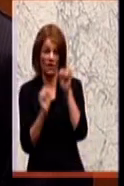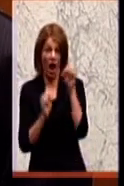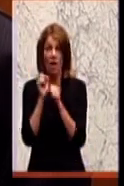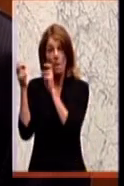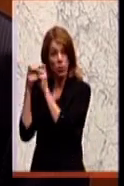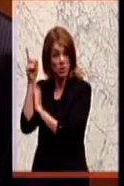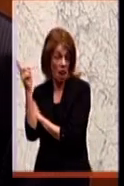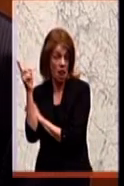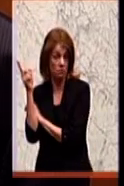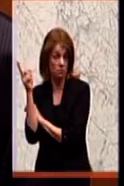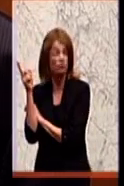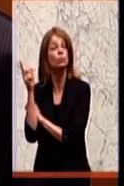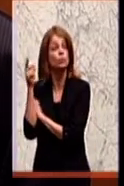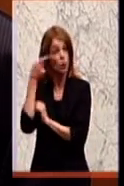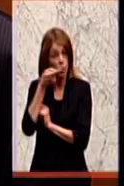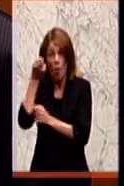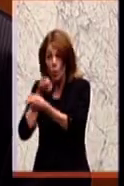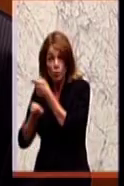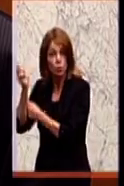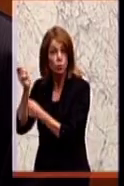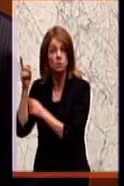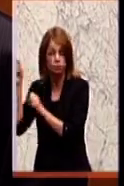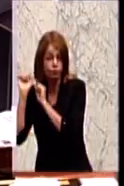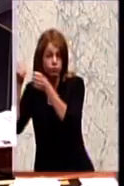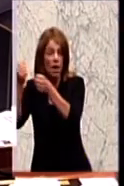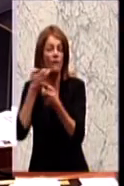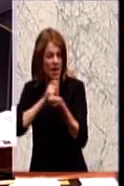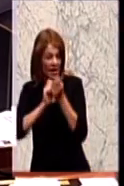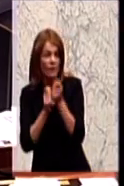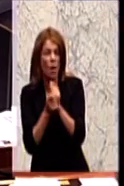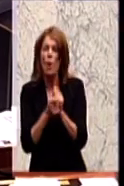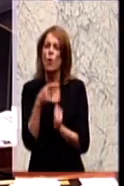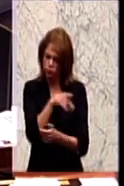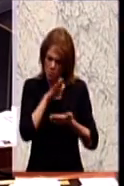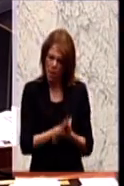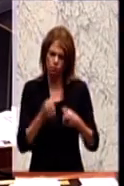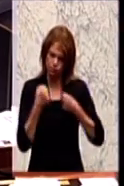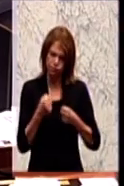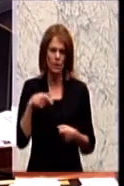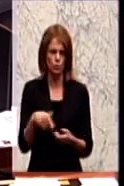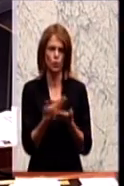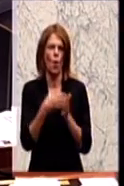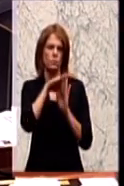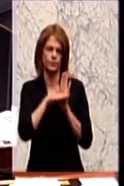Unterstützen Sie die Bestrebungen nach einer Reform oder beharren Sie auf der bestehenden Richtlinie? Frau Bundesministerin.